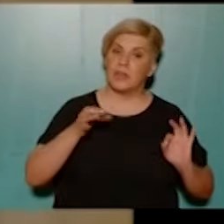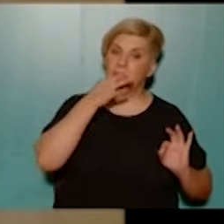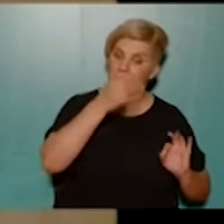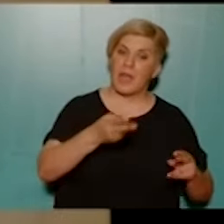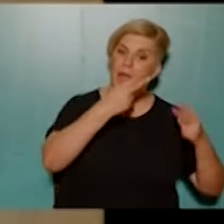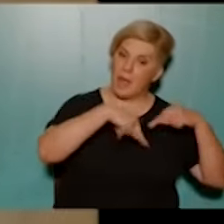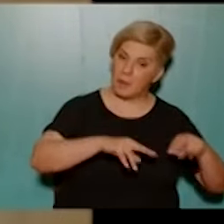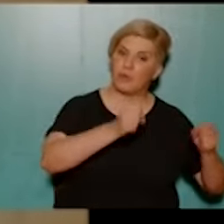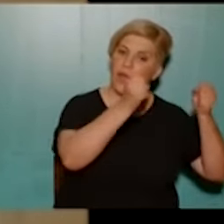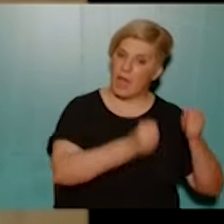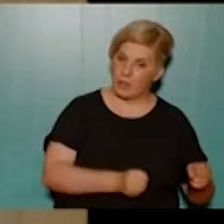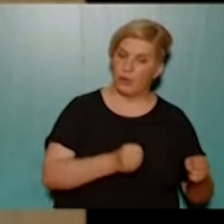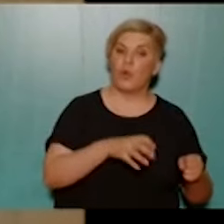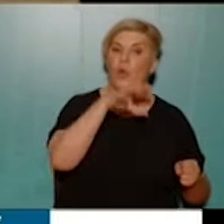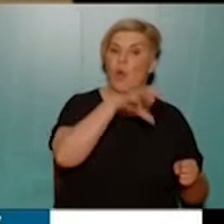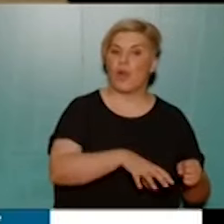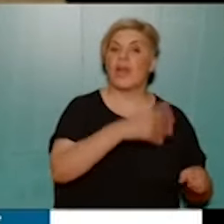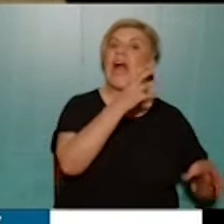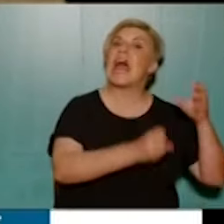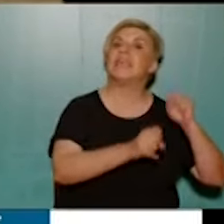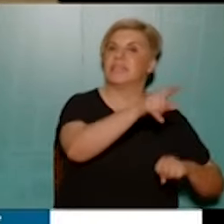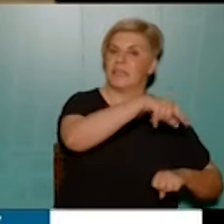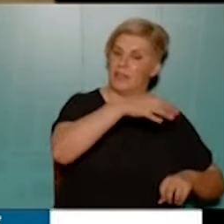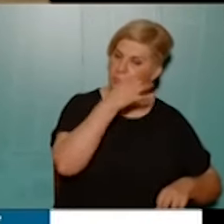την Επιτροπή Κατοίκων για το χώρο στο Γαλαξία,